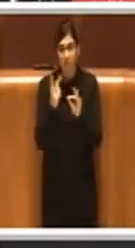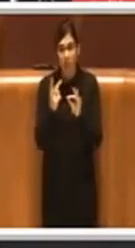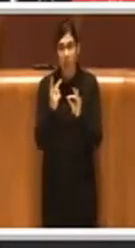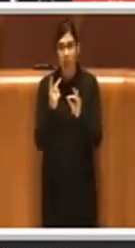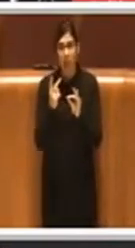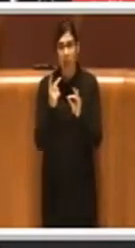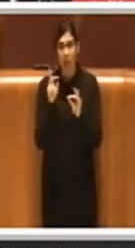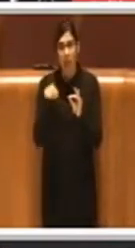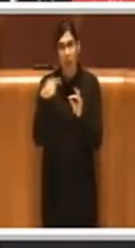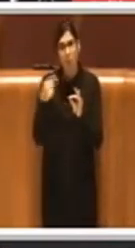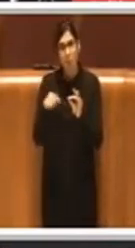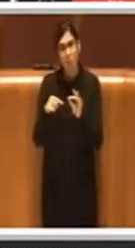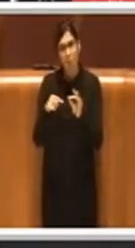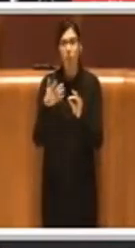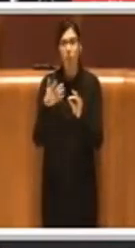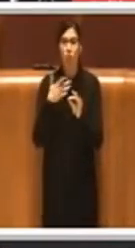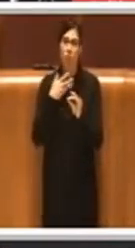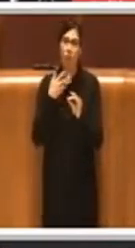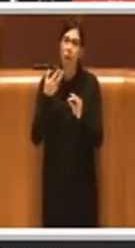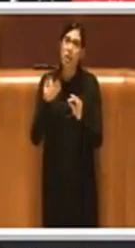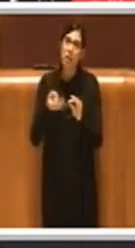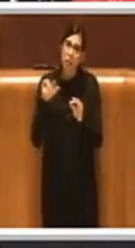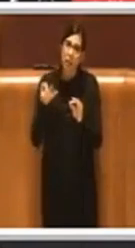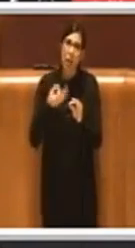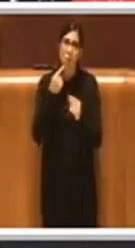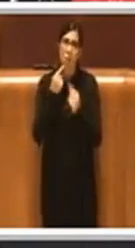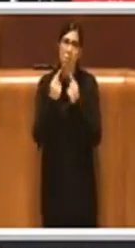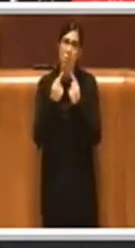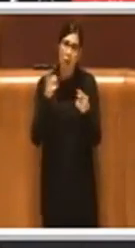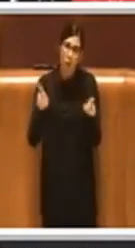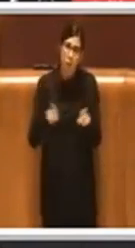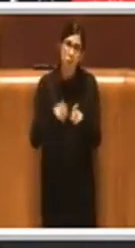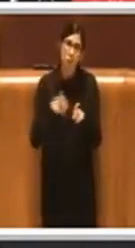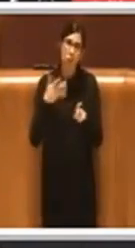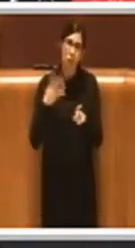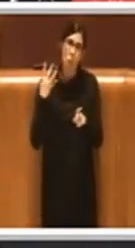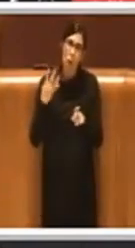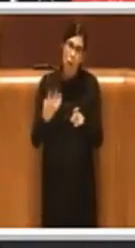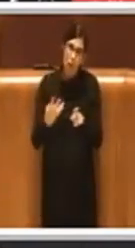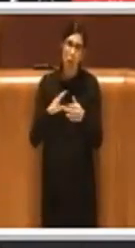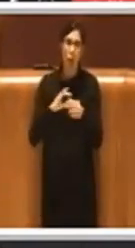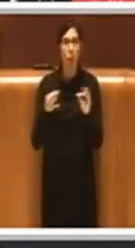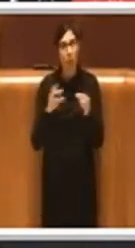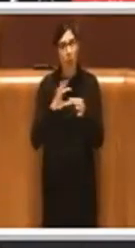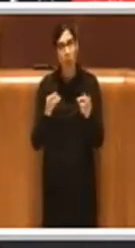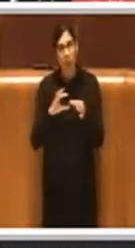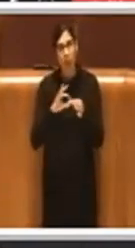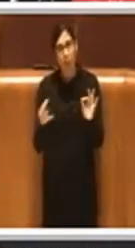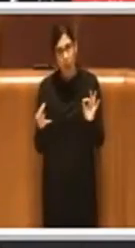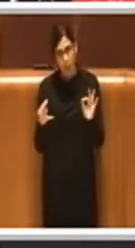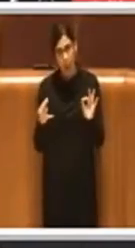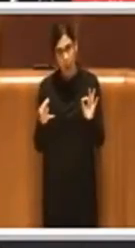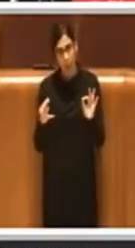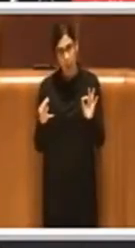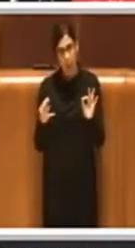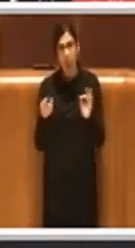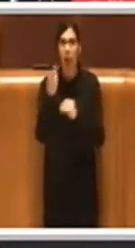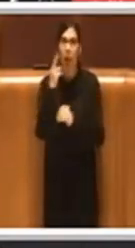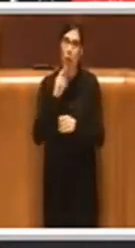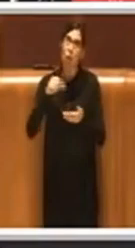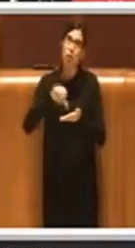retorica che ormai va avanti da quattro anni, le Olimpiadi, le Olimpiadi, il ruolo